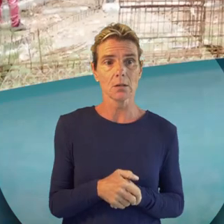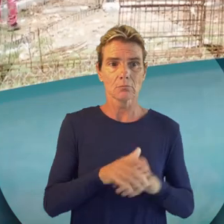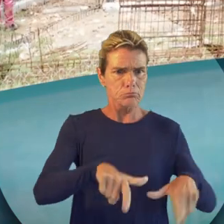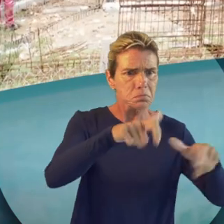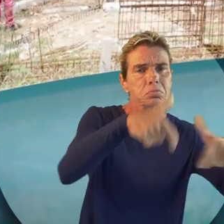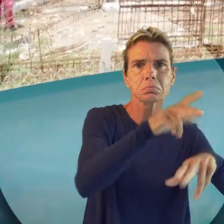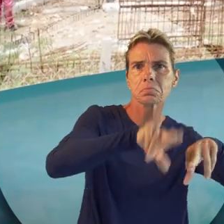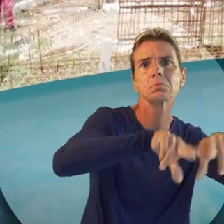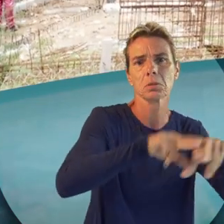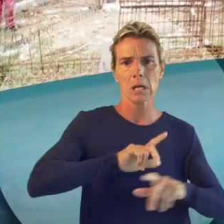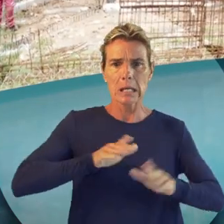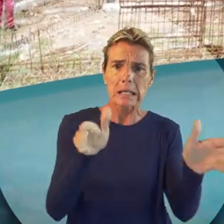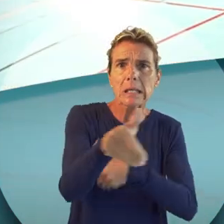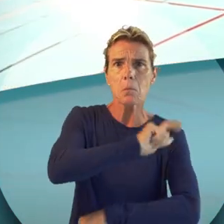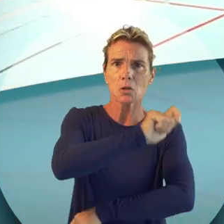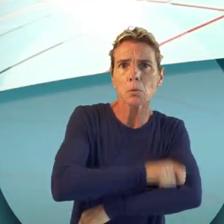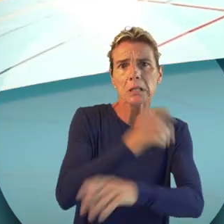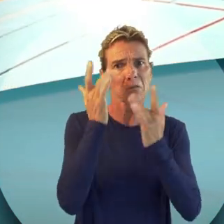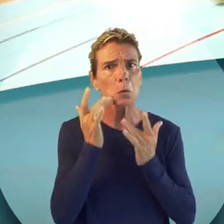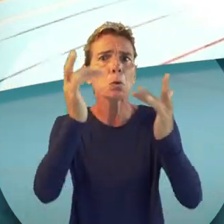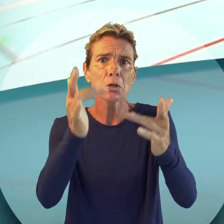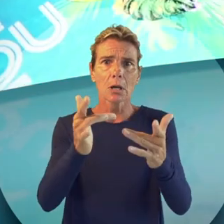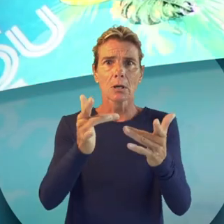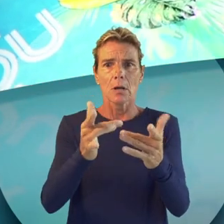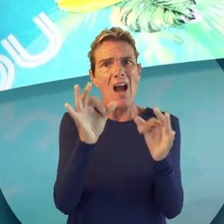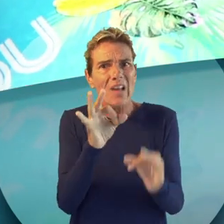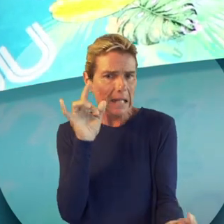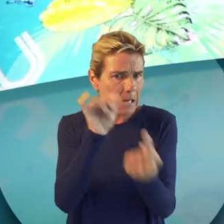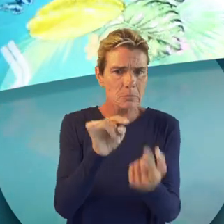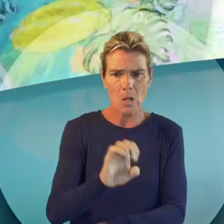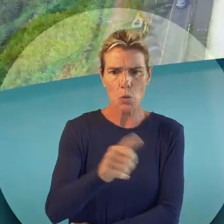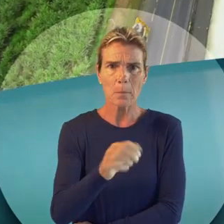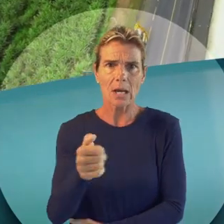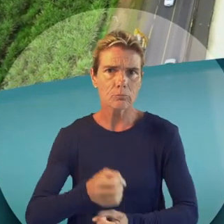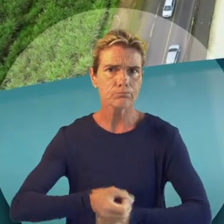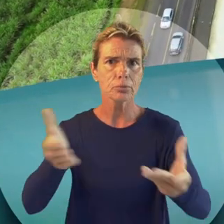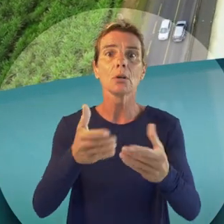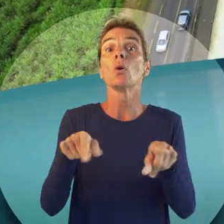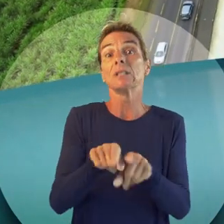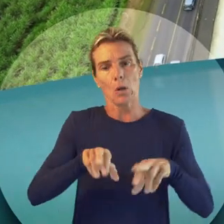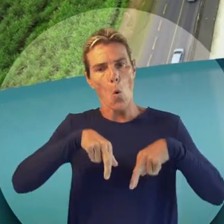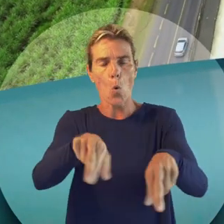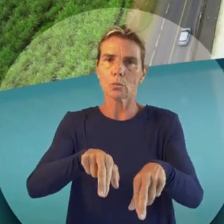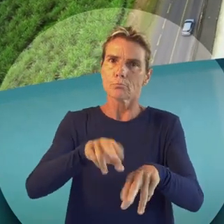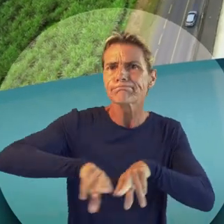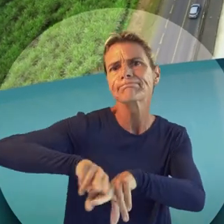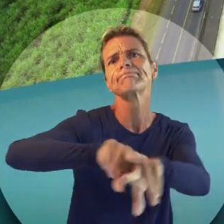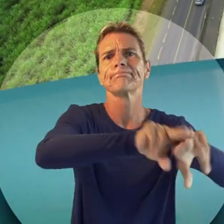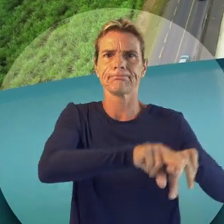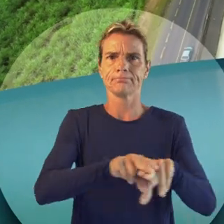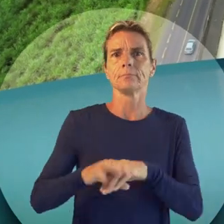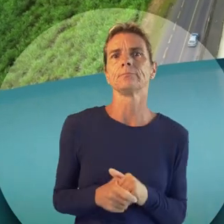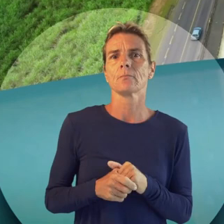La construction des factures, les équipements sportifs et culturels, le désenclavement numérique, l'amélioration du réseau routier.